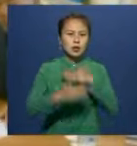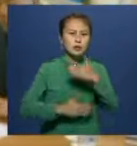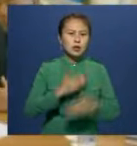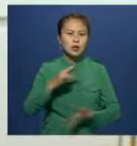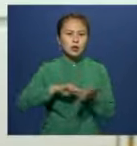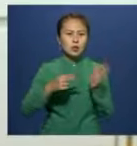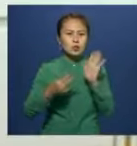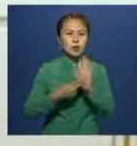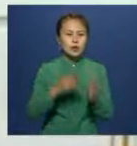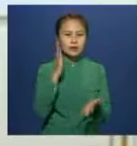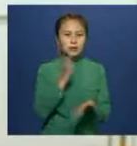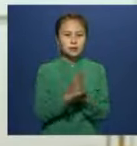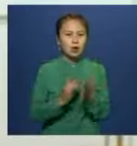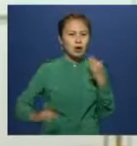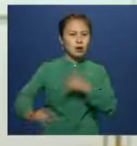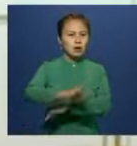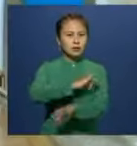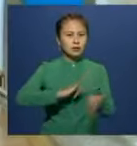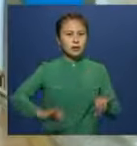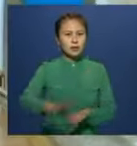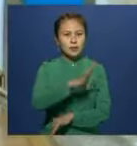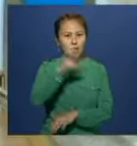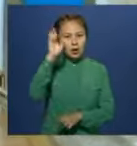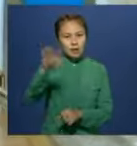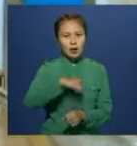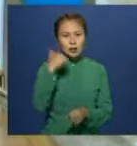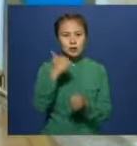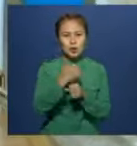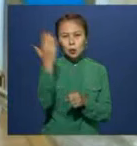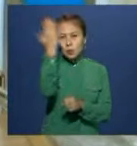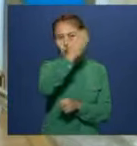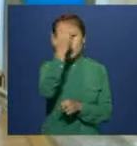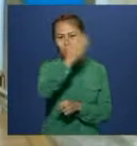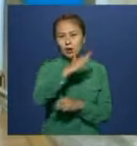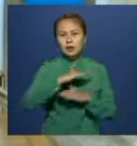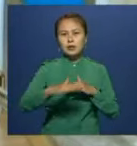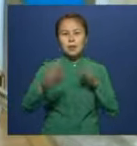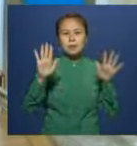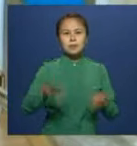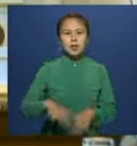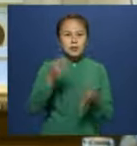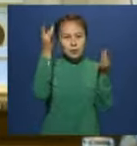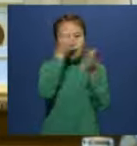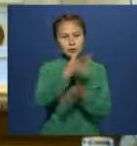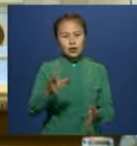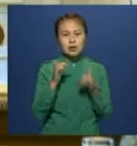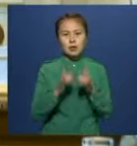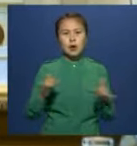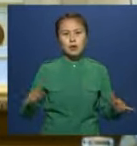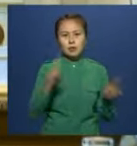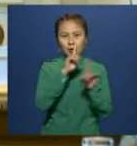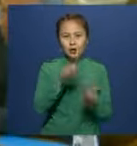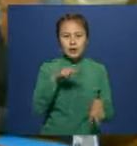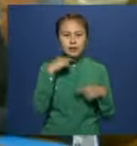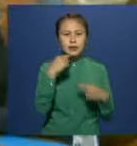алдағы кезеңгі арналған жоспарлар талқыланды. Мемлекет башысы бүгінде киностудия Қазақстандықтардың мәдени дамуына ғайырқша